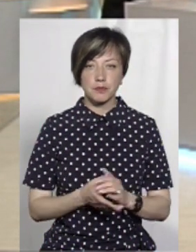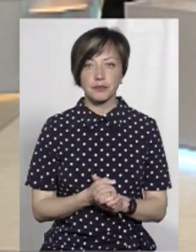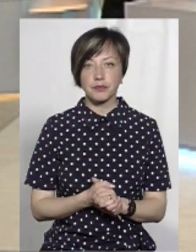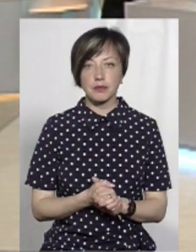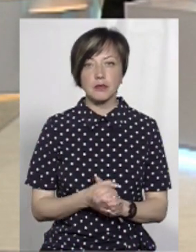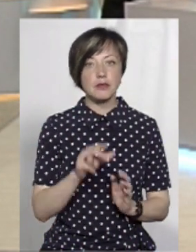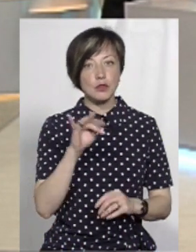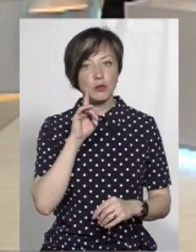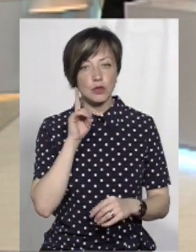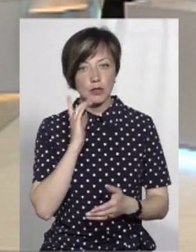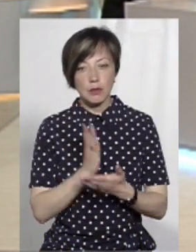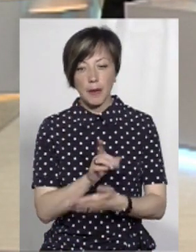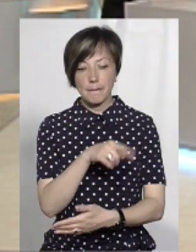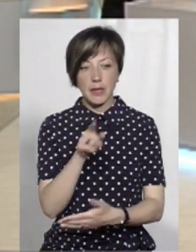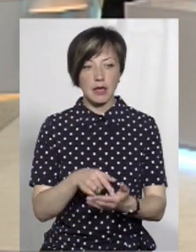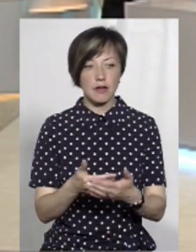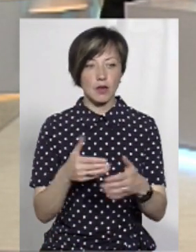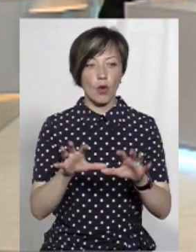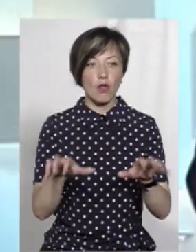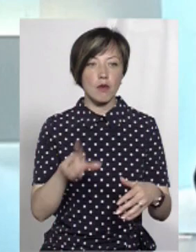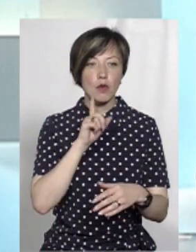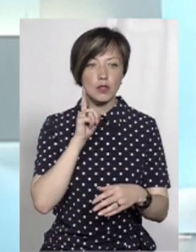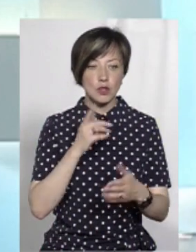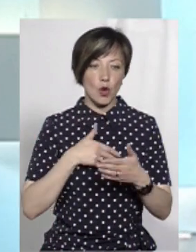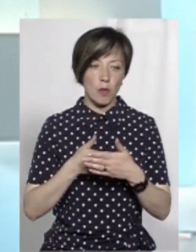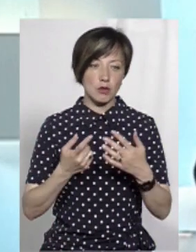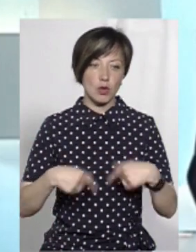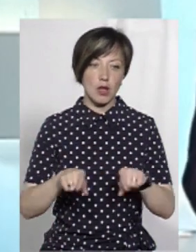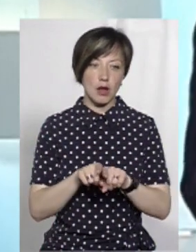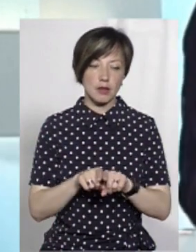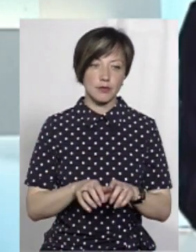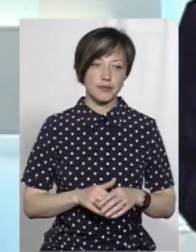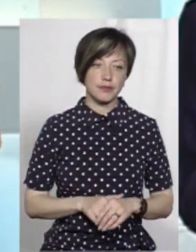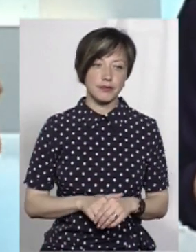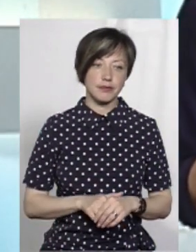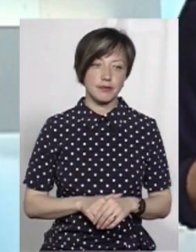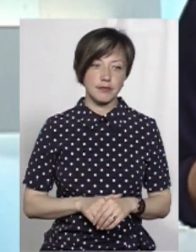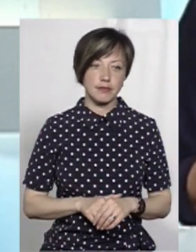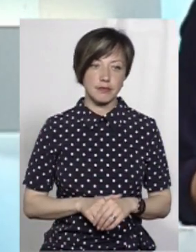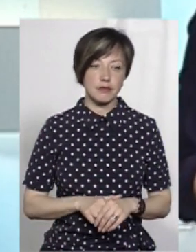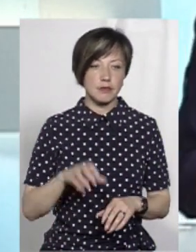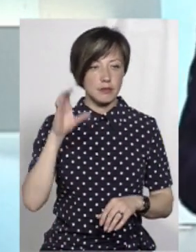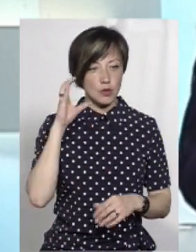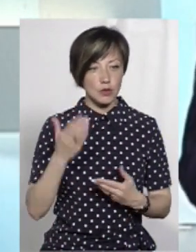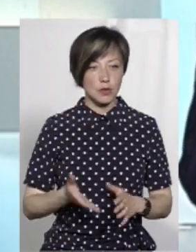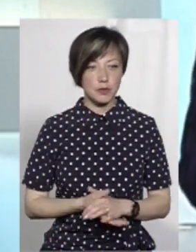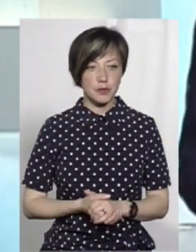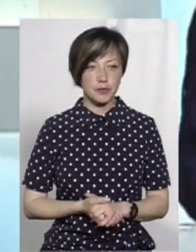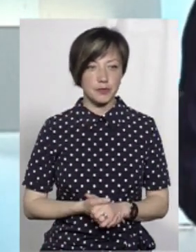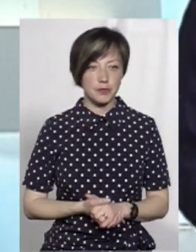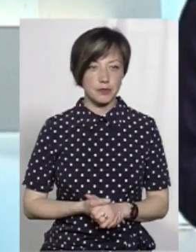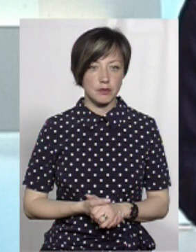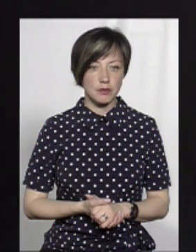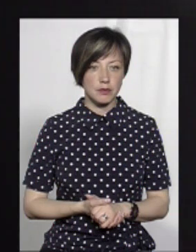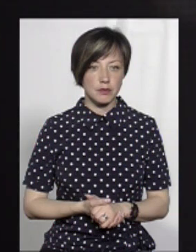уточнила, чи молодіжна? Бо маємо питання якраз від голови молодіжної громадської ради Олександра Андростюк. Послухаємо питання.